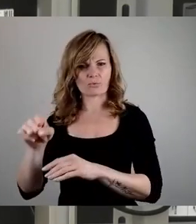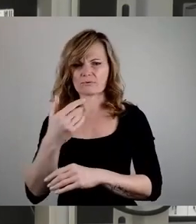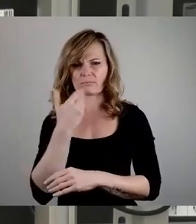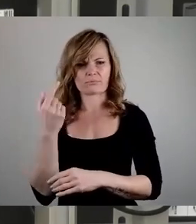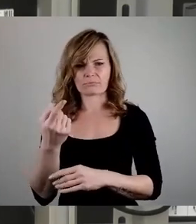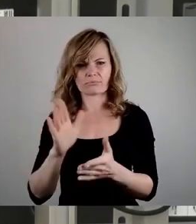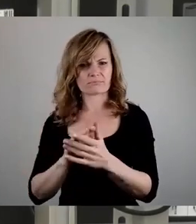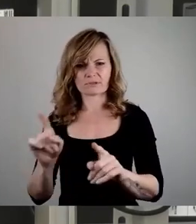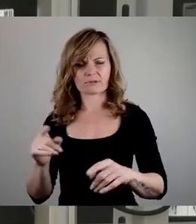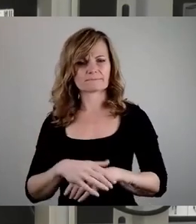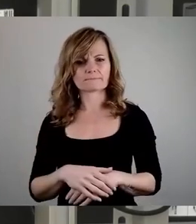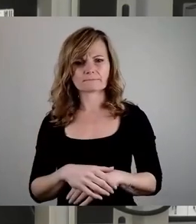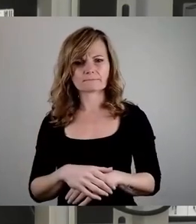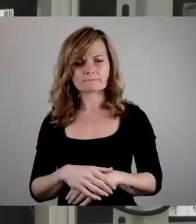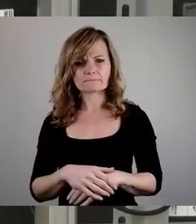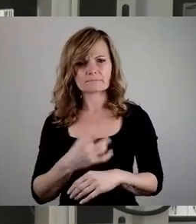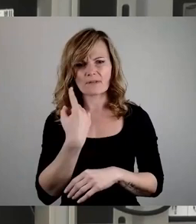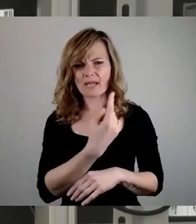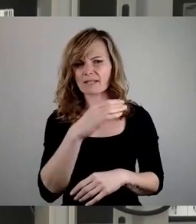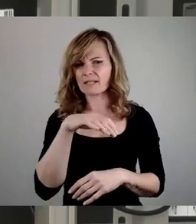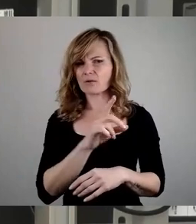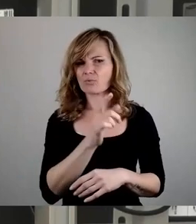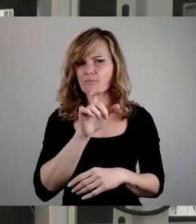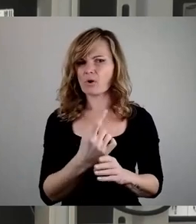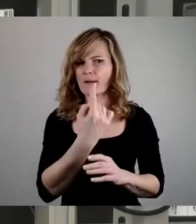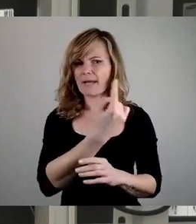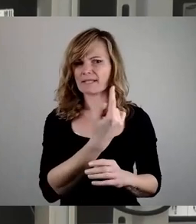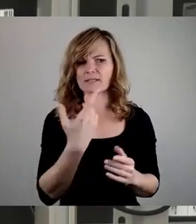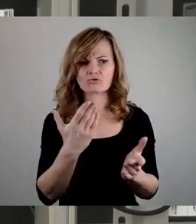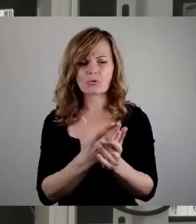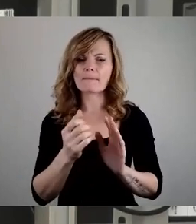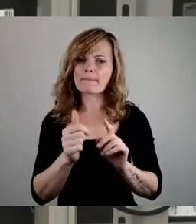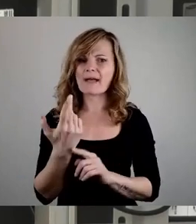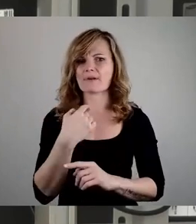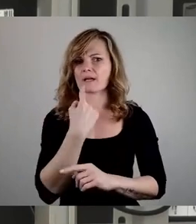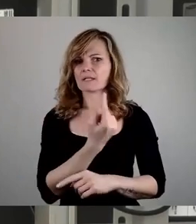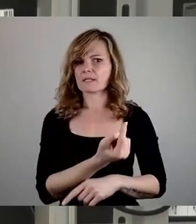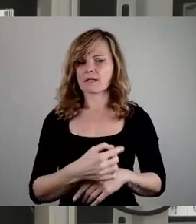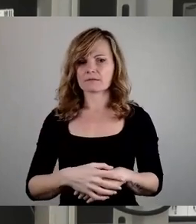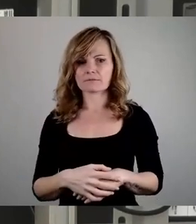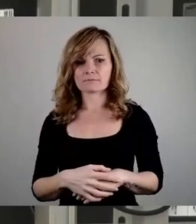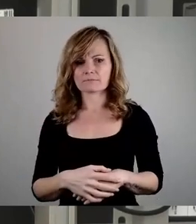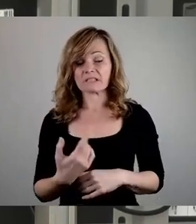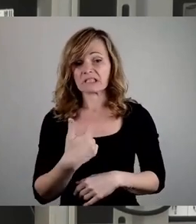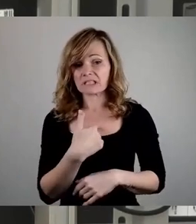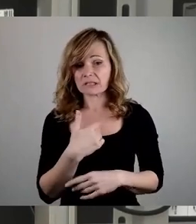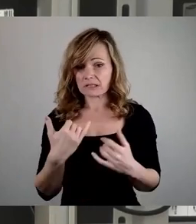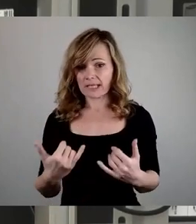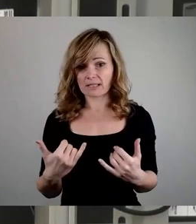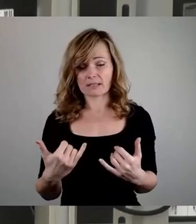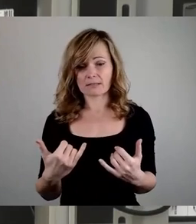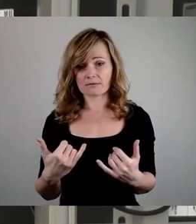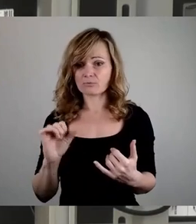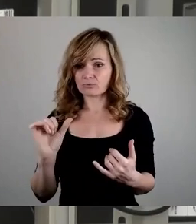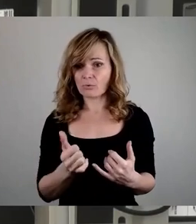-Bürgermeister hat es hier mehrfach betont. Und ich möchte an der Stelle noch